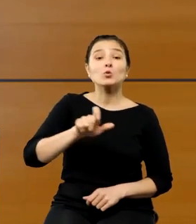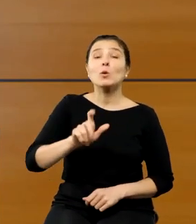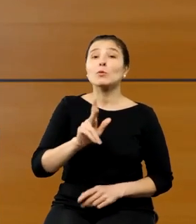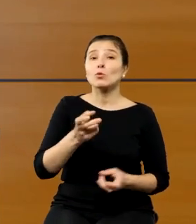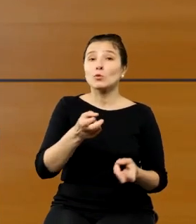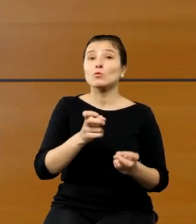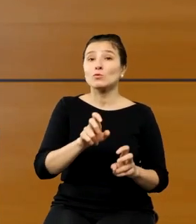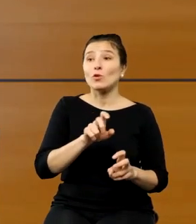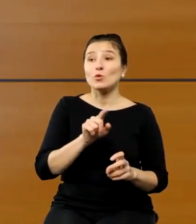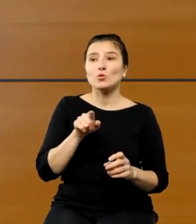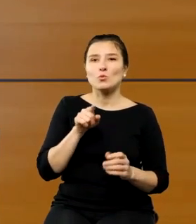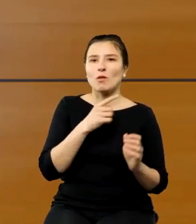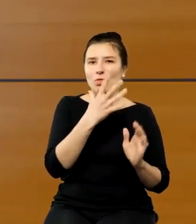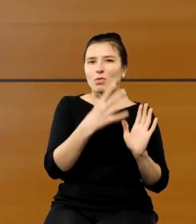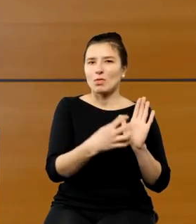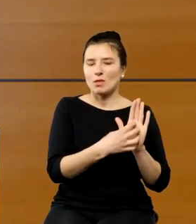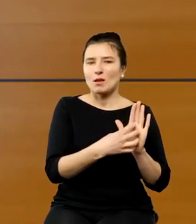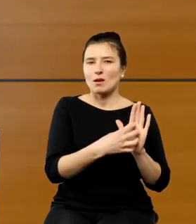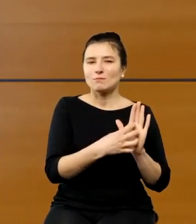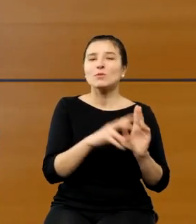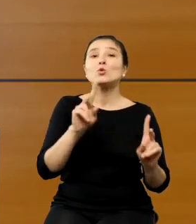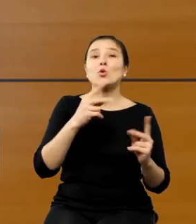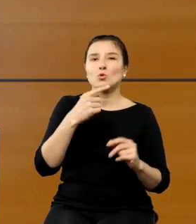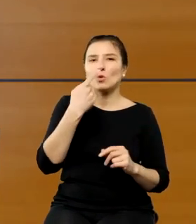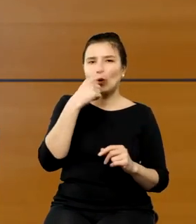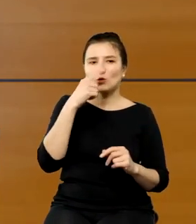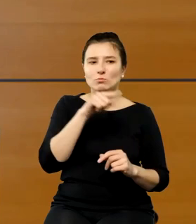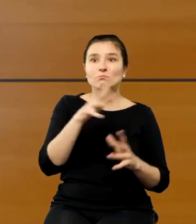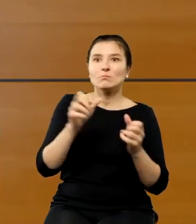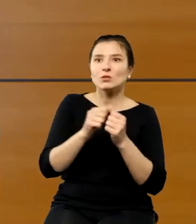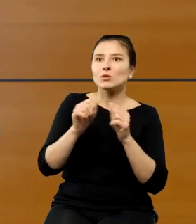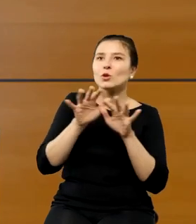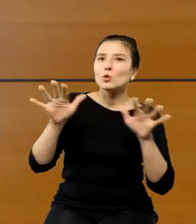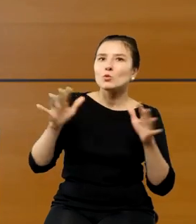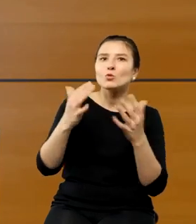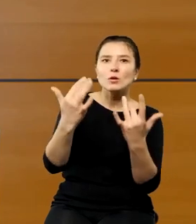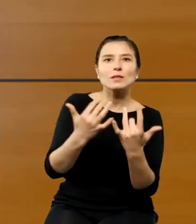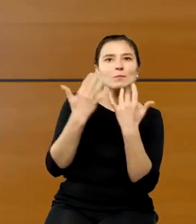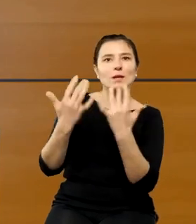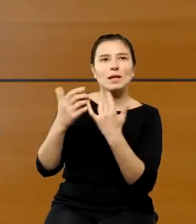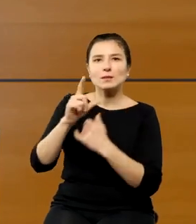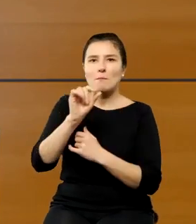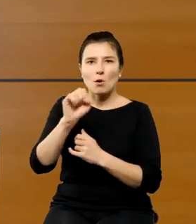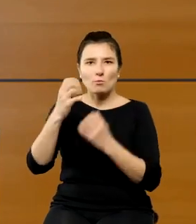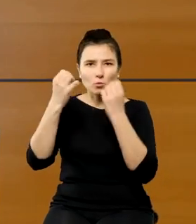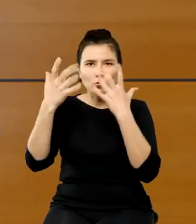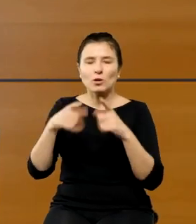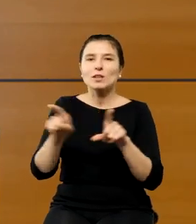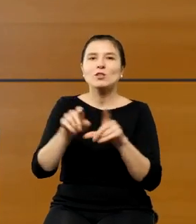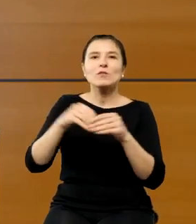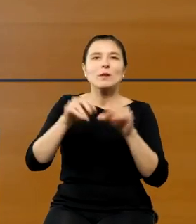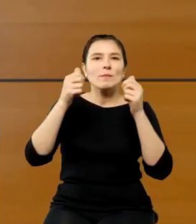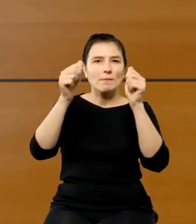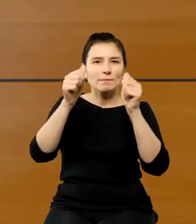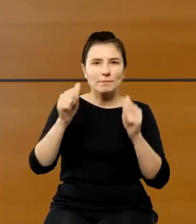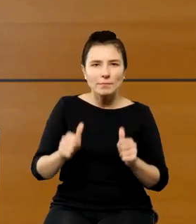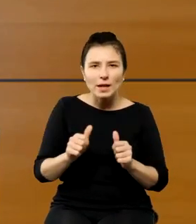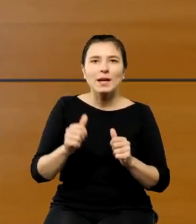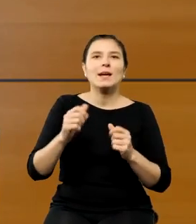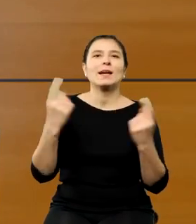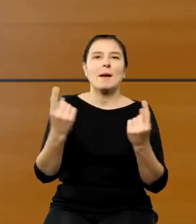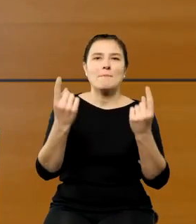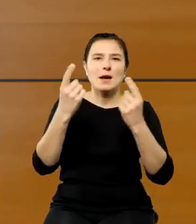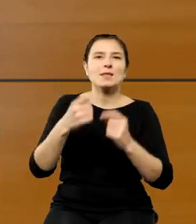powiedzieli, że znaleźli bardzo dużo inspiracji popkulturowych, m.in. z plakatami do kampanii prezydenckiej Baracka Obamy.